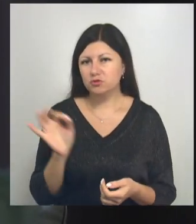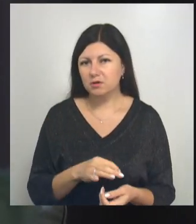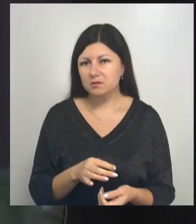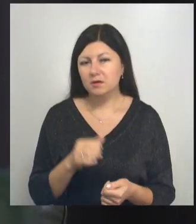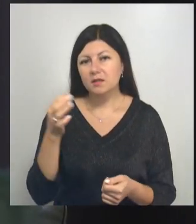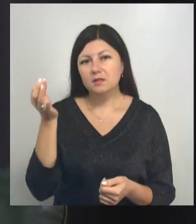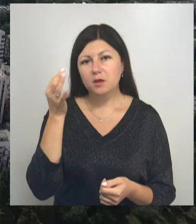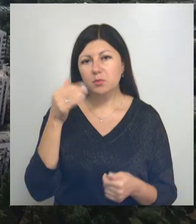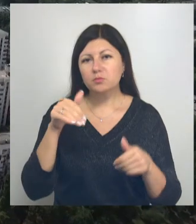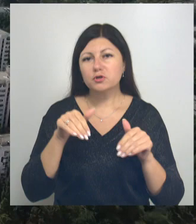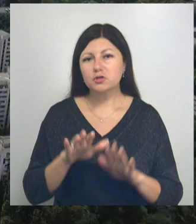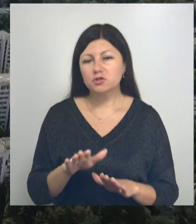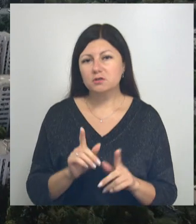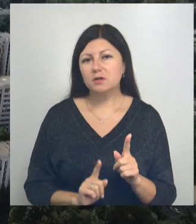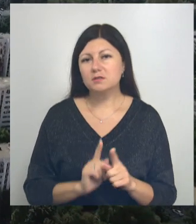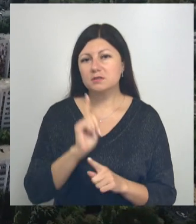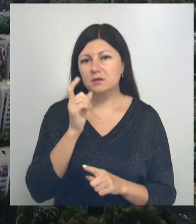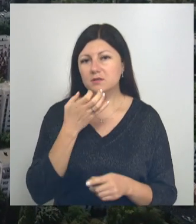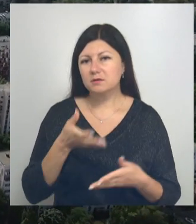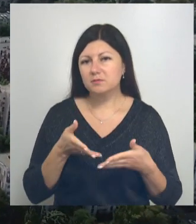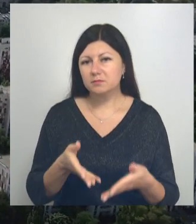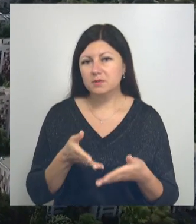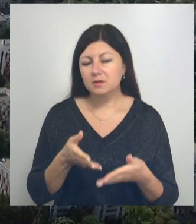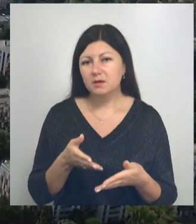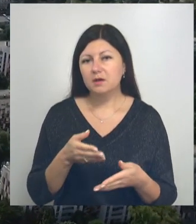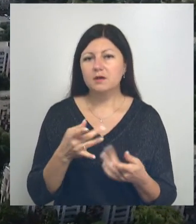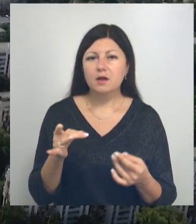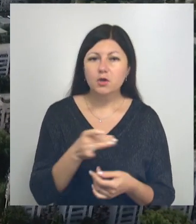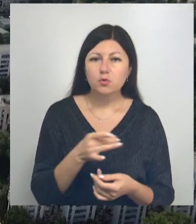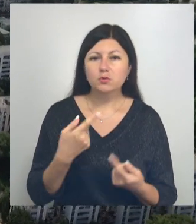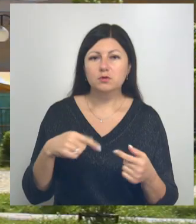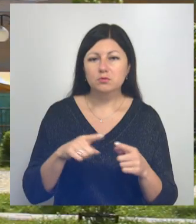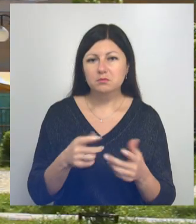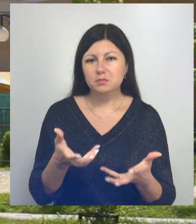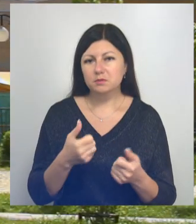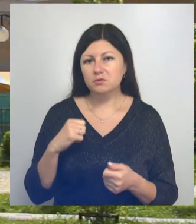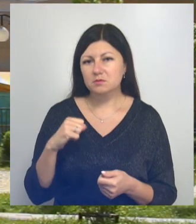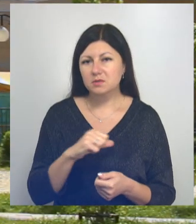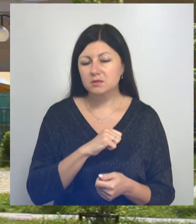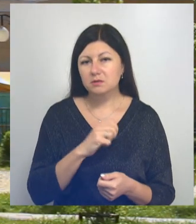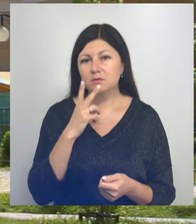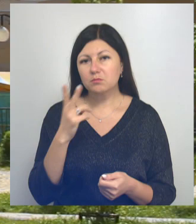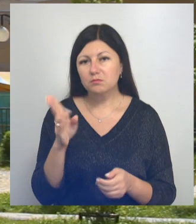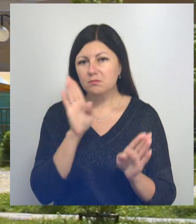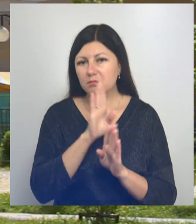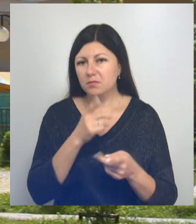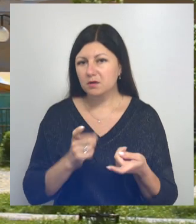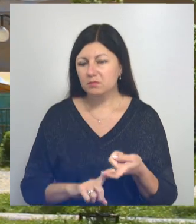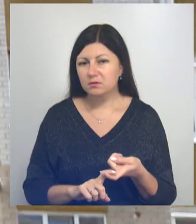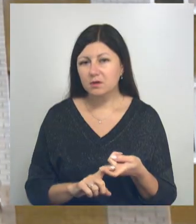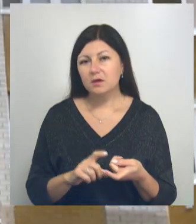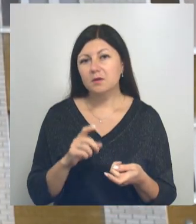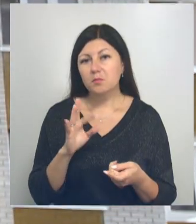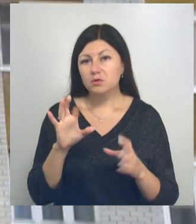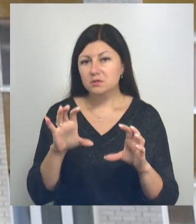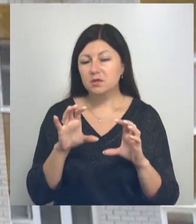Напомним, решение о старте подачи тепла районы и округа принимают самостоятельно, ориентируясь на прогноз погоды. При этом